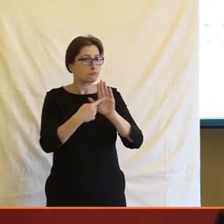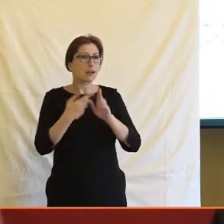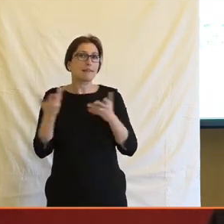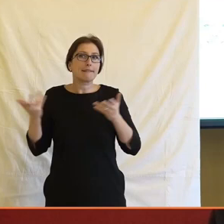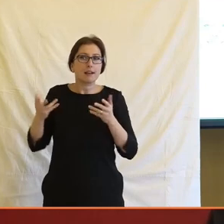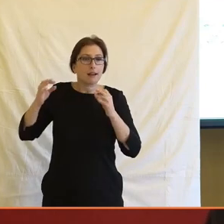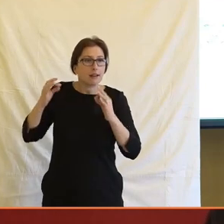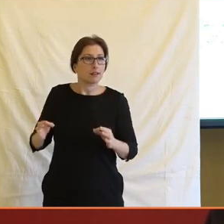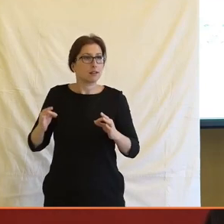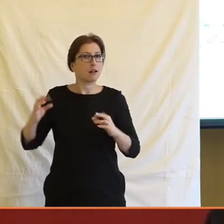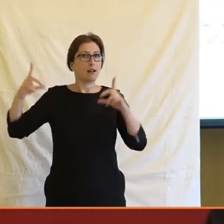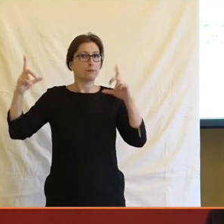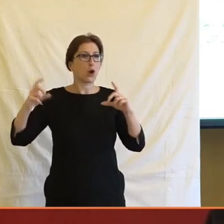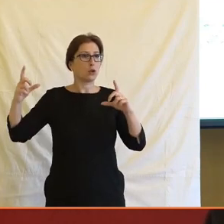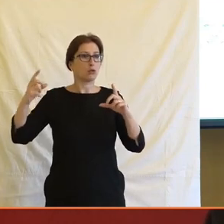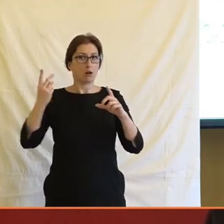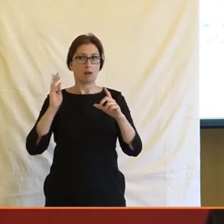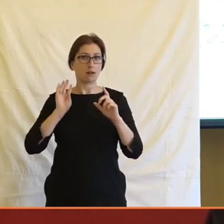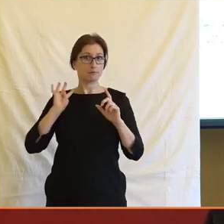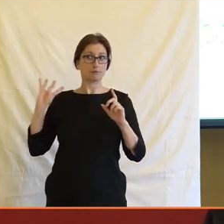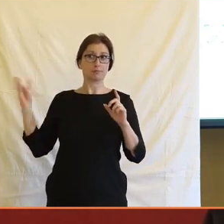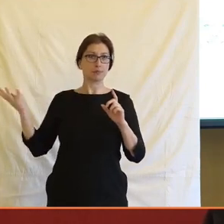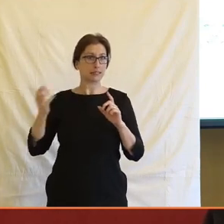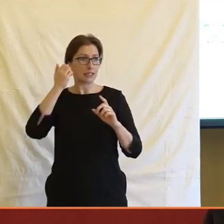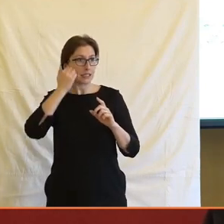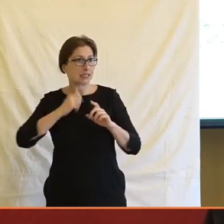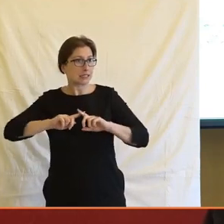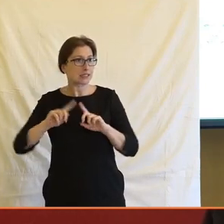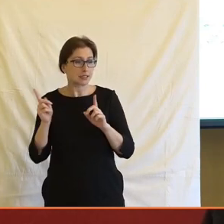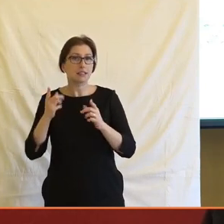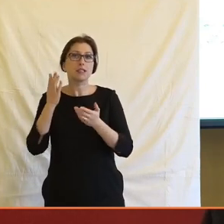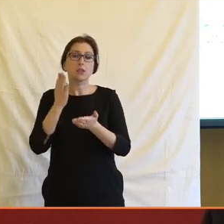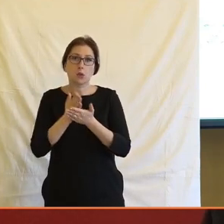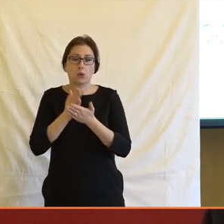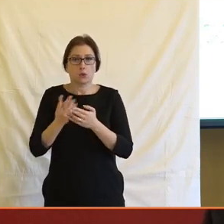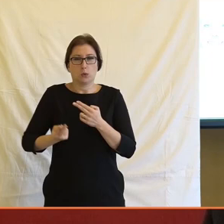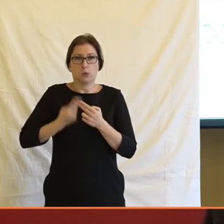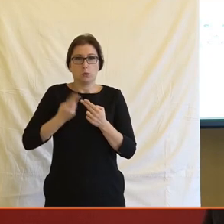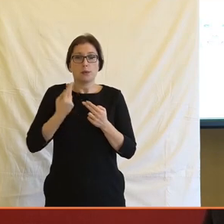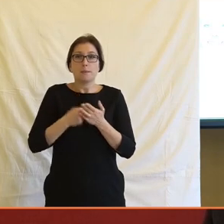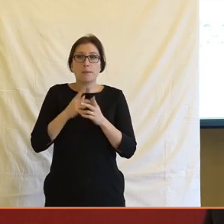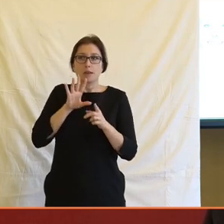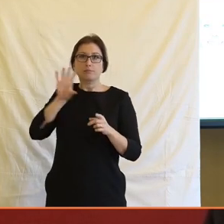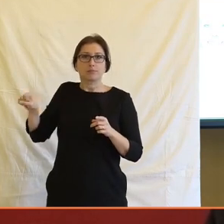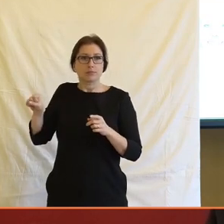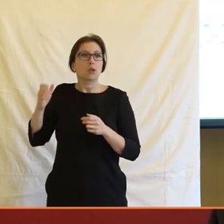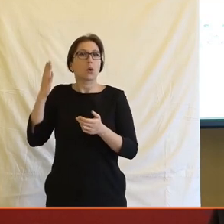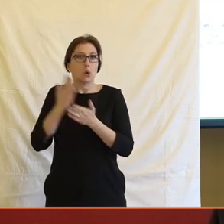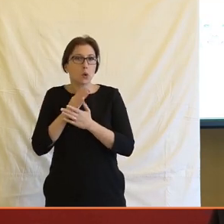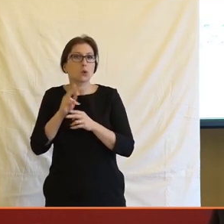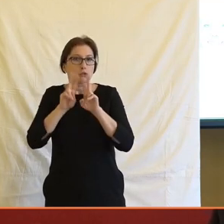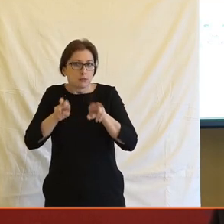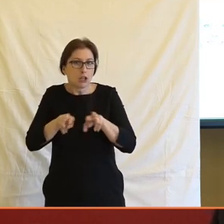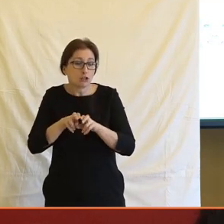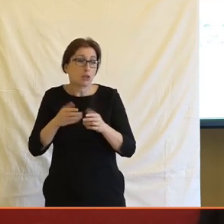uvěřitelnější, sbírá tam ty body, tak díky tomu my máme možnost se dostat k nějakému dalšímu obsahu, který se nám hodí. Proto jsou třeba